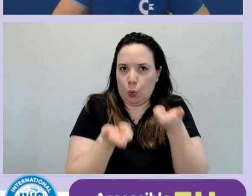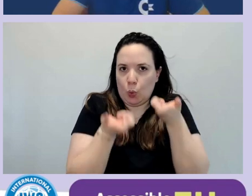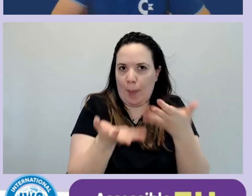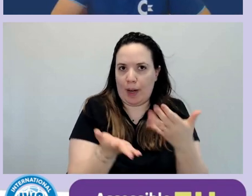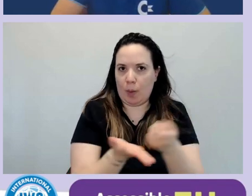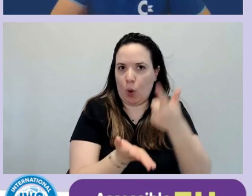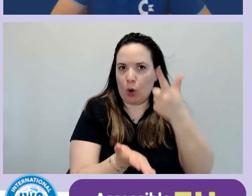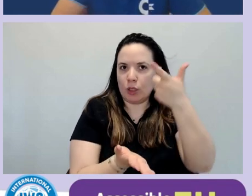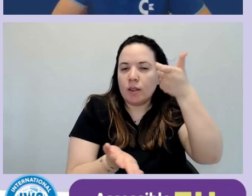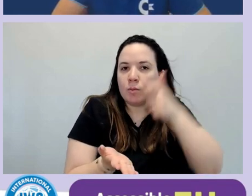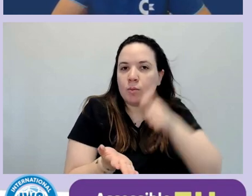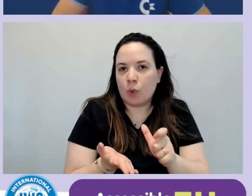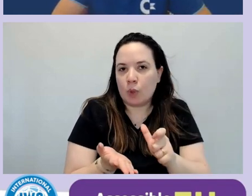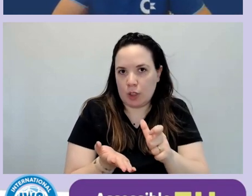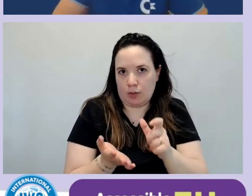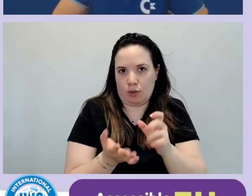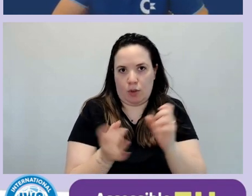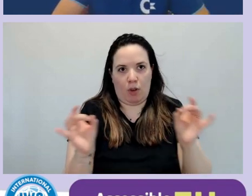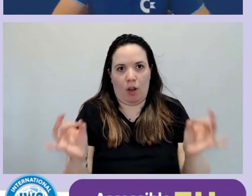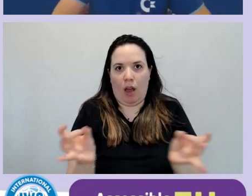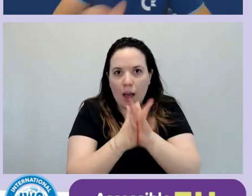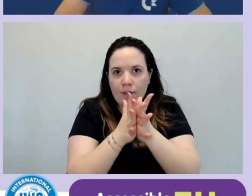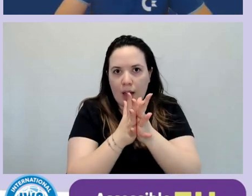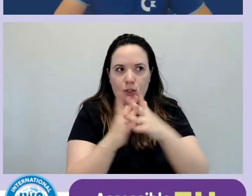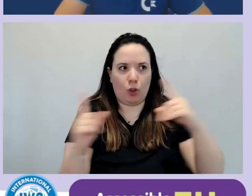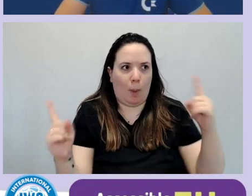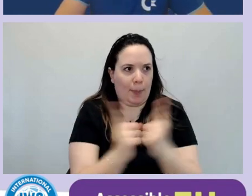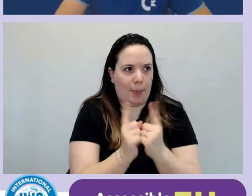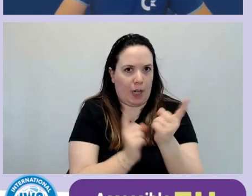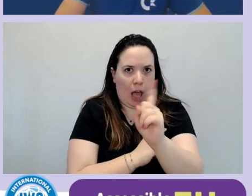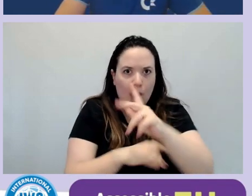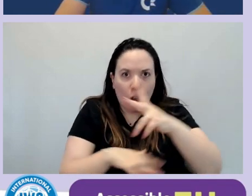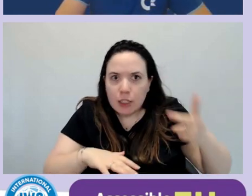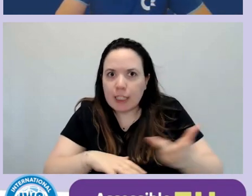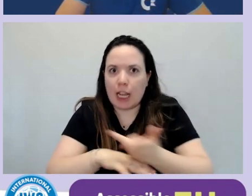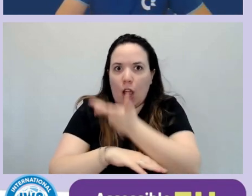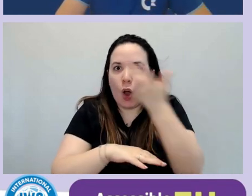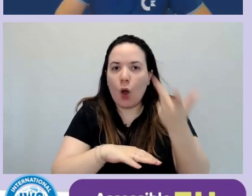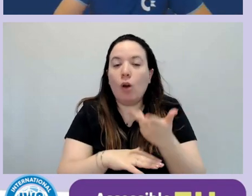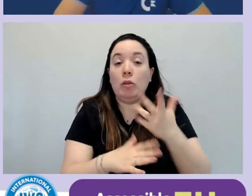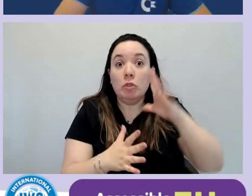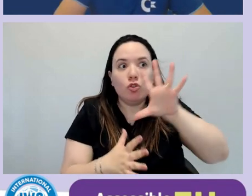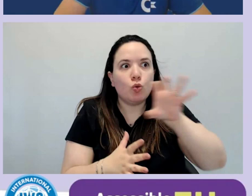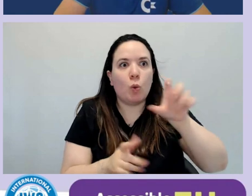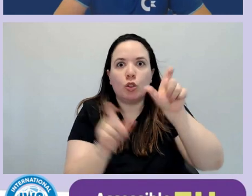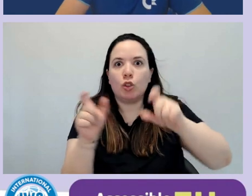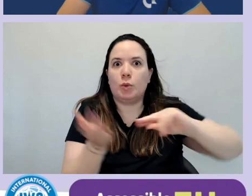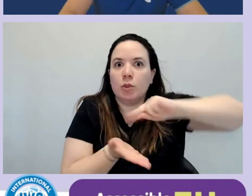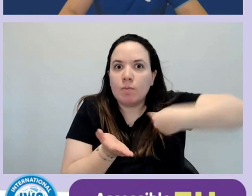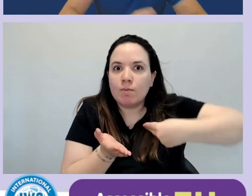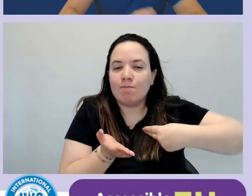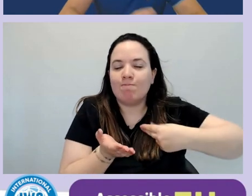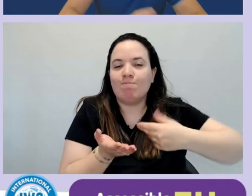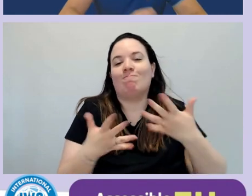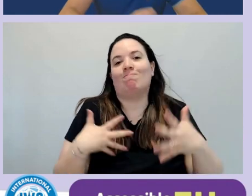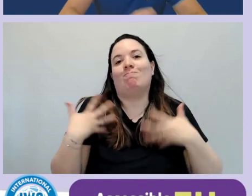l'evento non è corto, dura ben tre ore, e quindi iniziamo a questo punto i lavori.